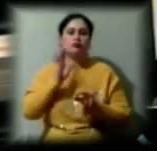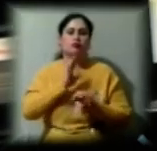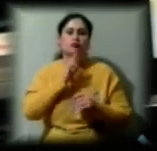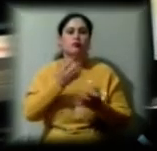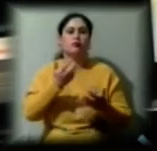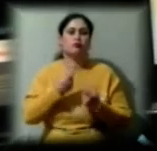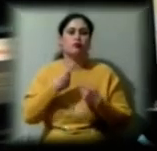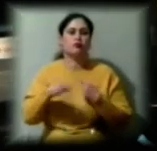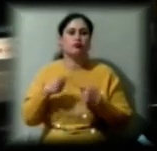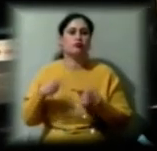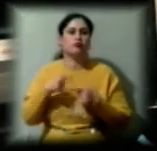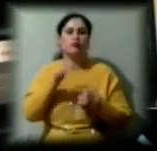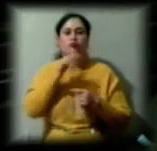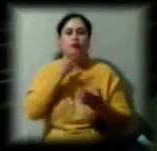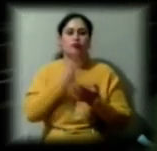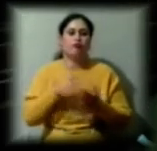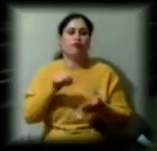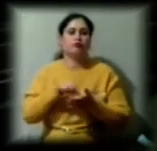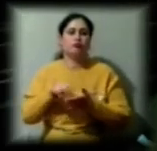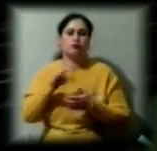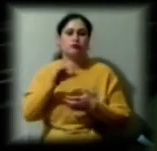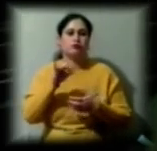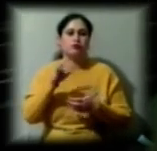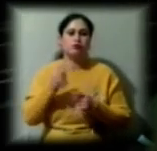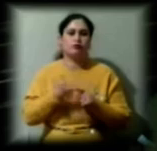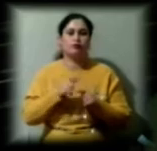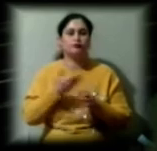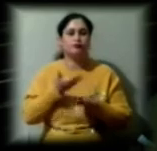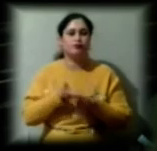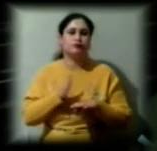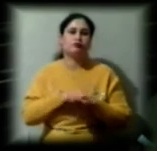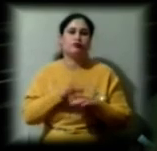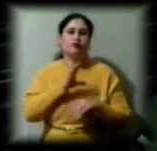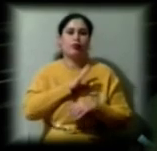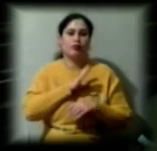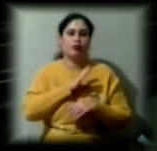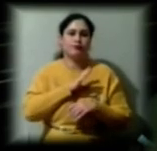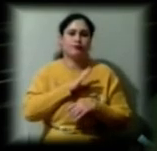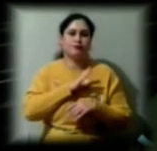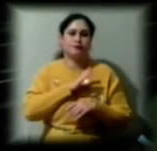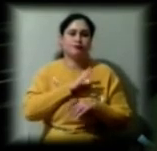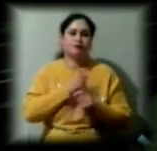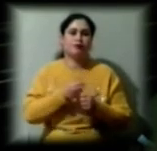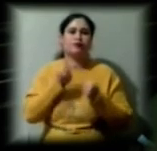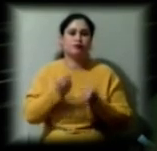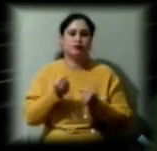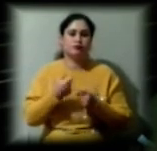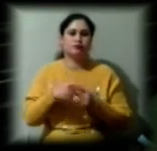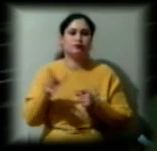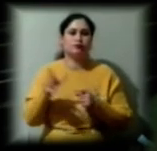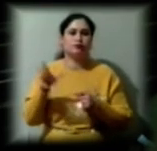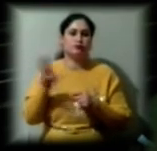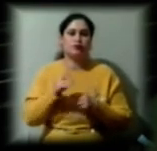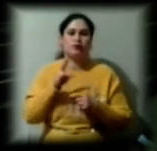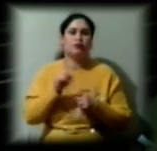від того, коли бачиш виступи на сцені. Дуже складно буде дотримуватись усіх норм, які